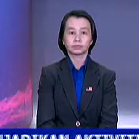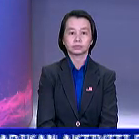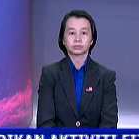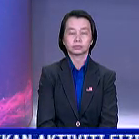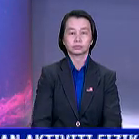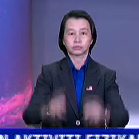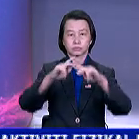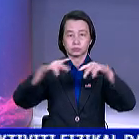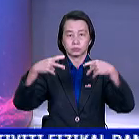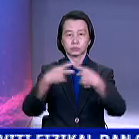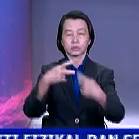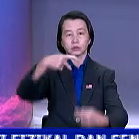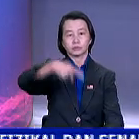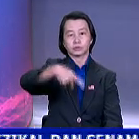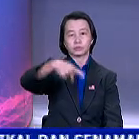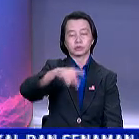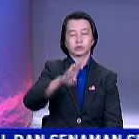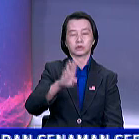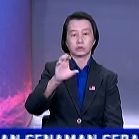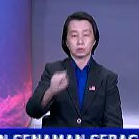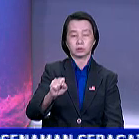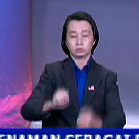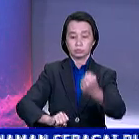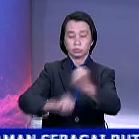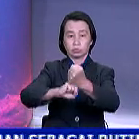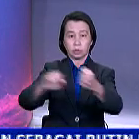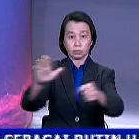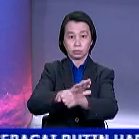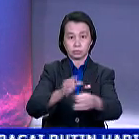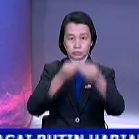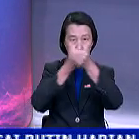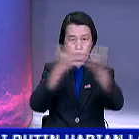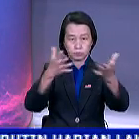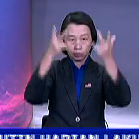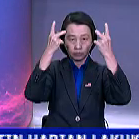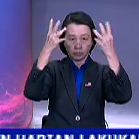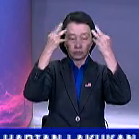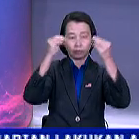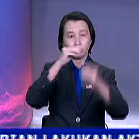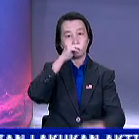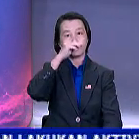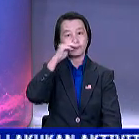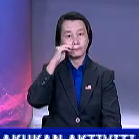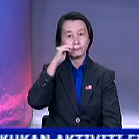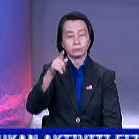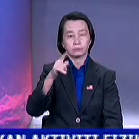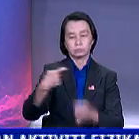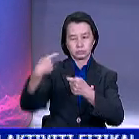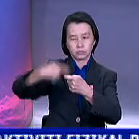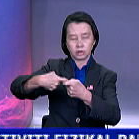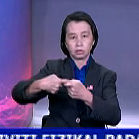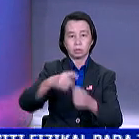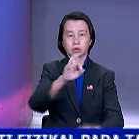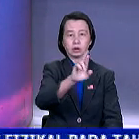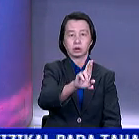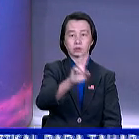Parti Bersatu Sabah PBS menyokong penuh pengumuman Perdana Menteri Tan Sri Muhyiddin Yassin berkaitan rang